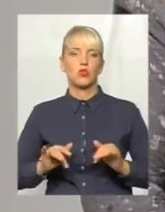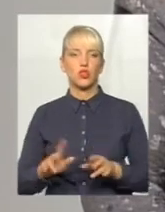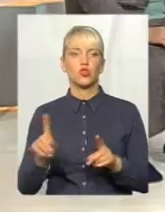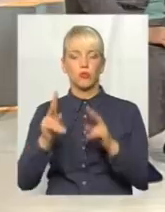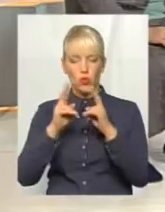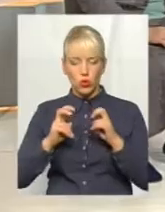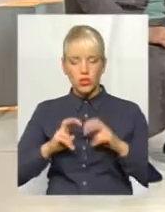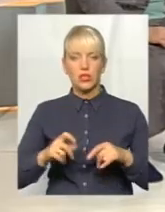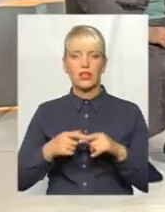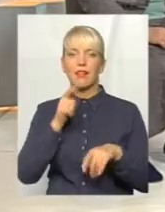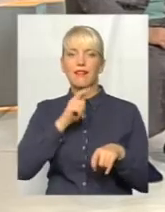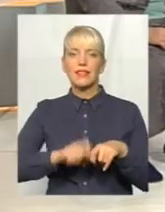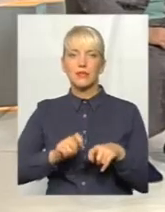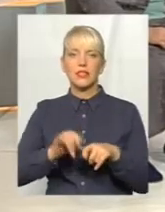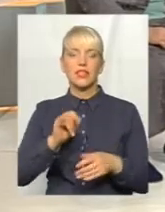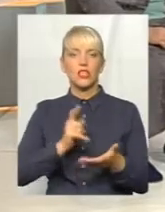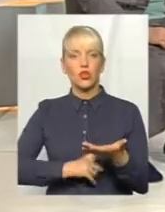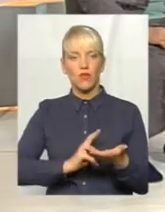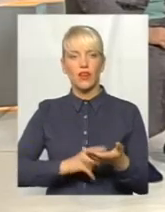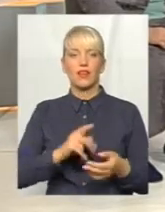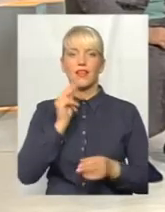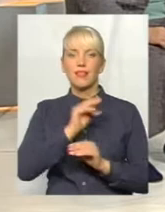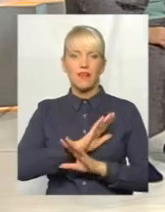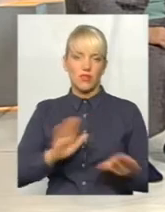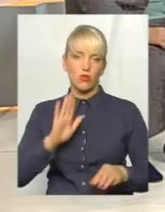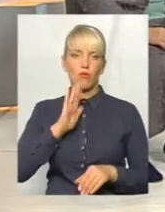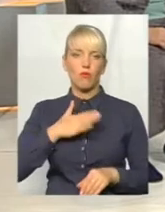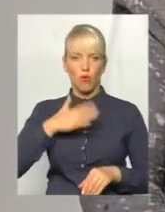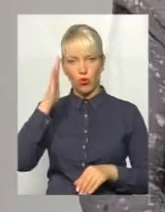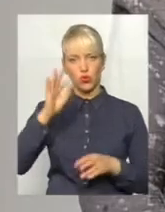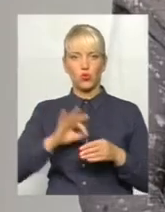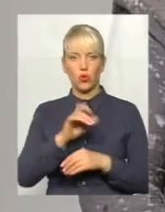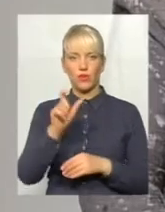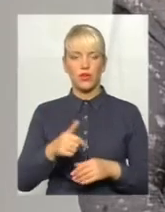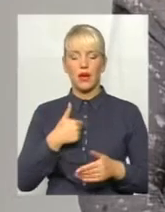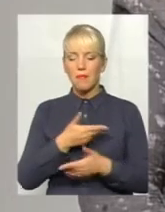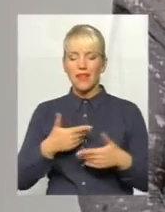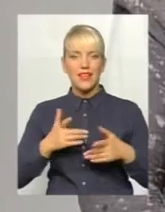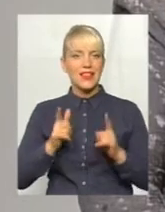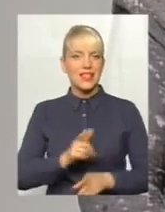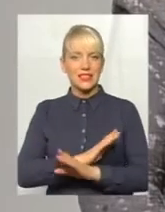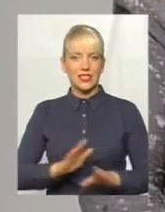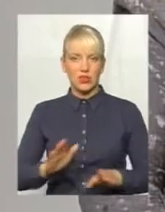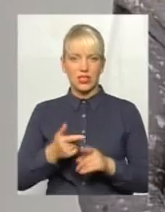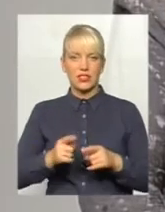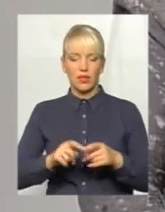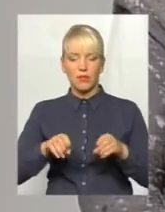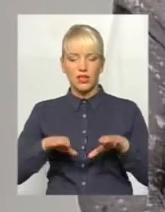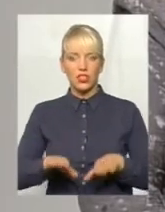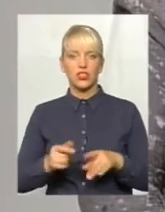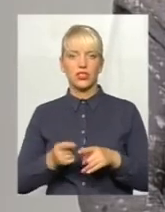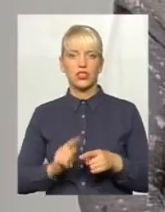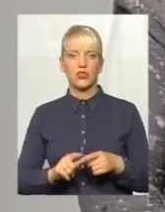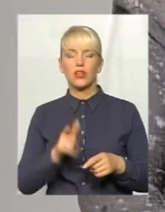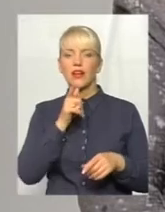так експертизу і довели дійсну невиновність моєго чоловіка. Ми не згідні були з цим рішенням і не згідні були з